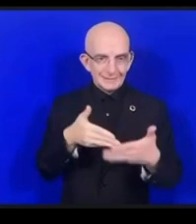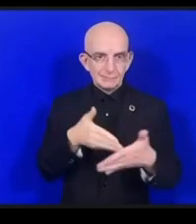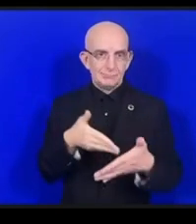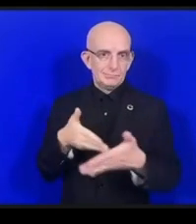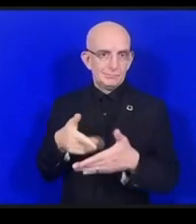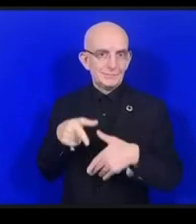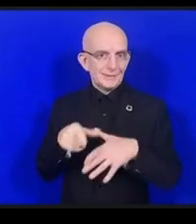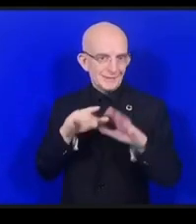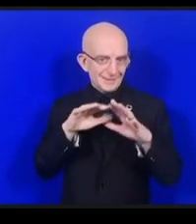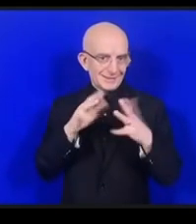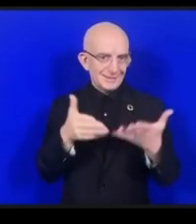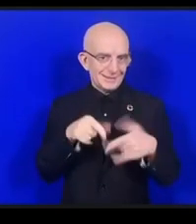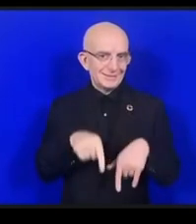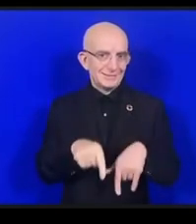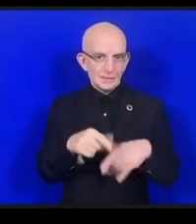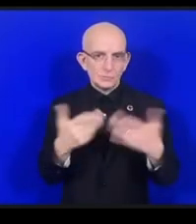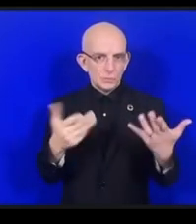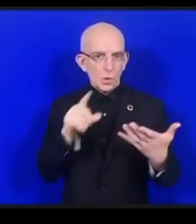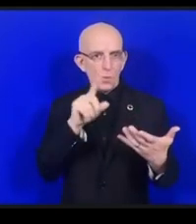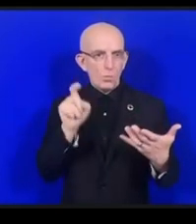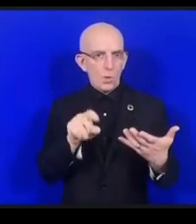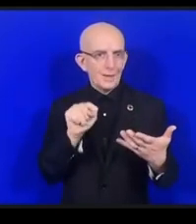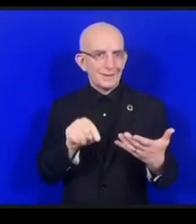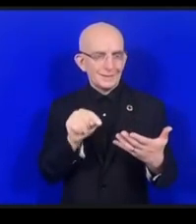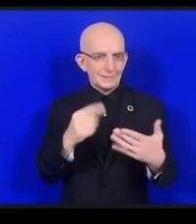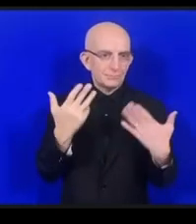し若い人たちが